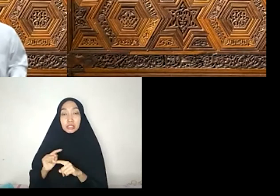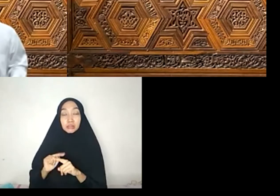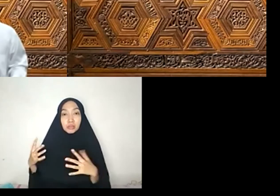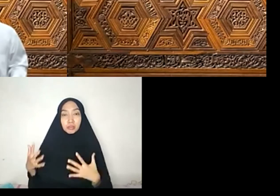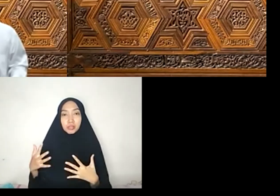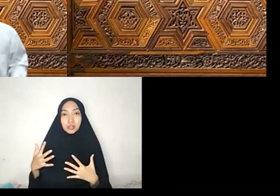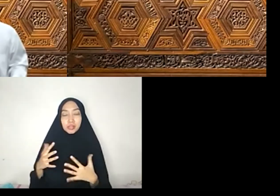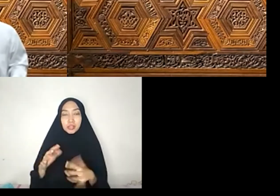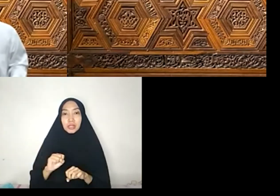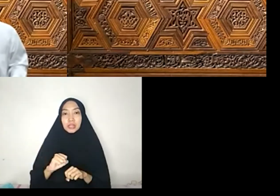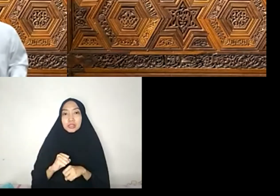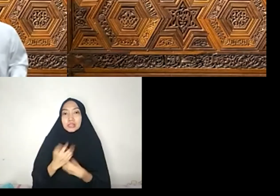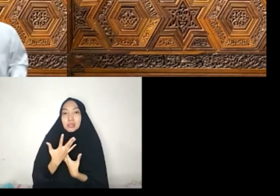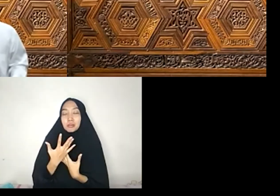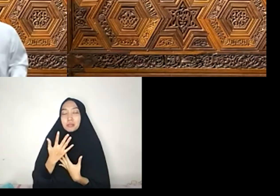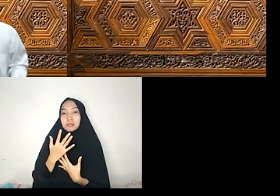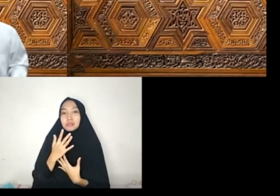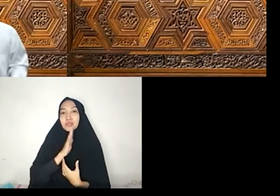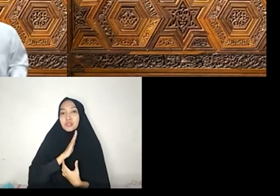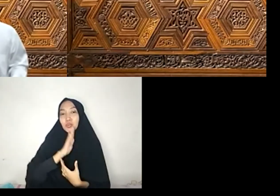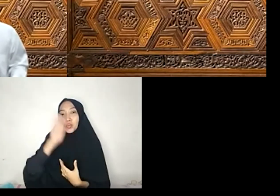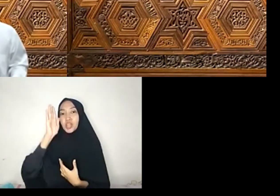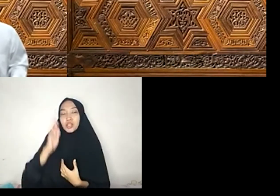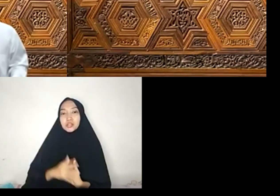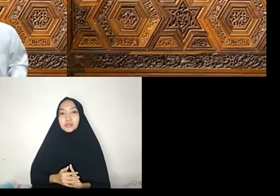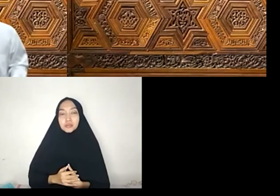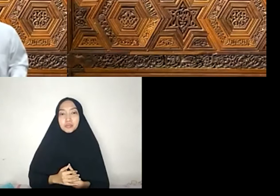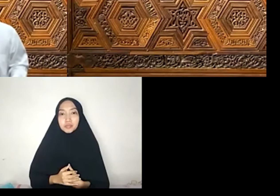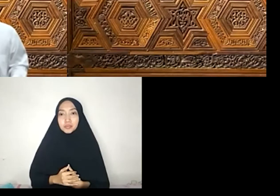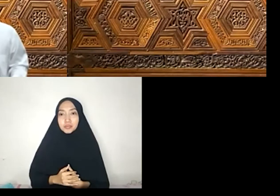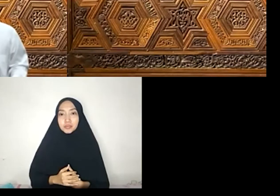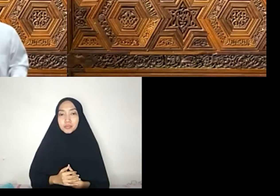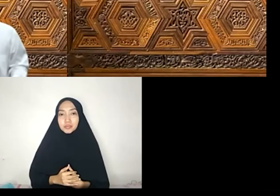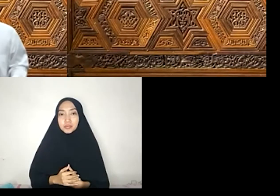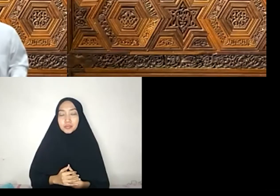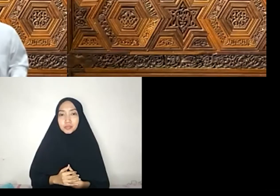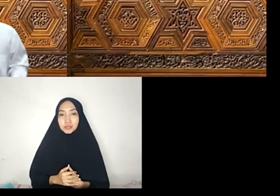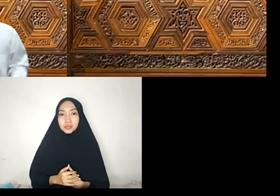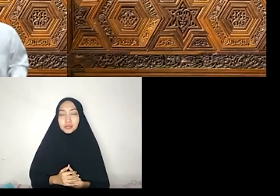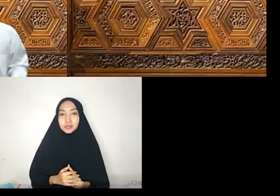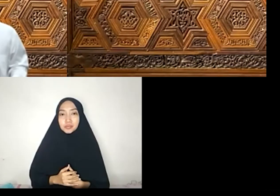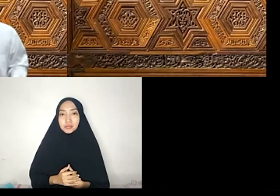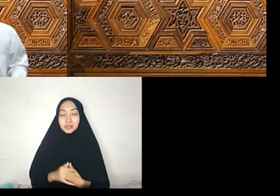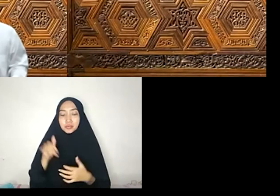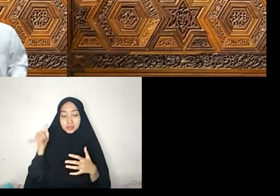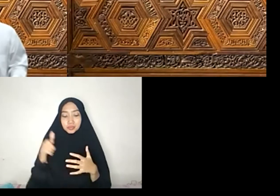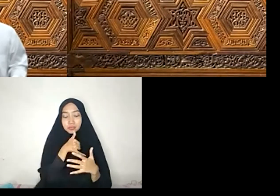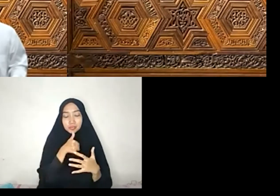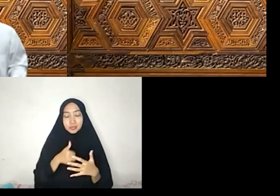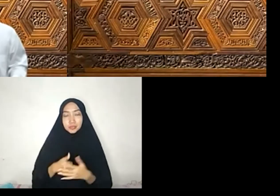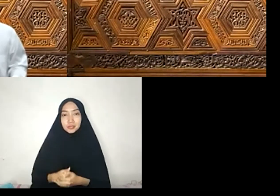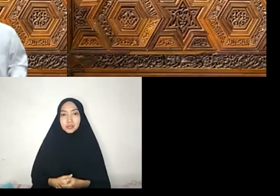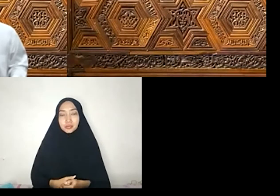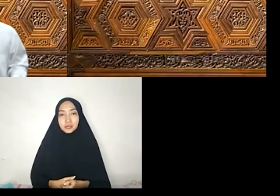ketuhanan. Al-Islam huwa din ad-din bainal insaniyah wal